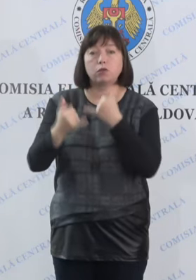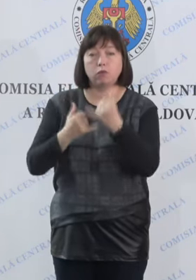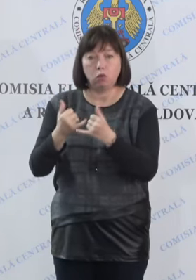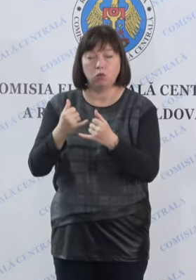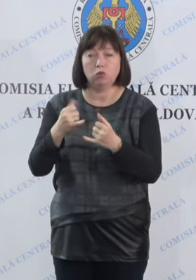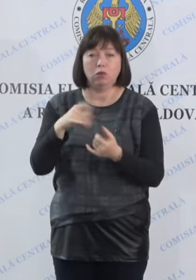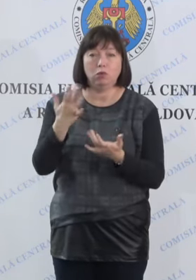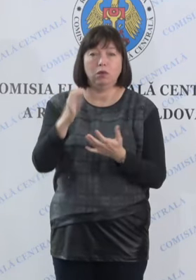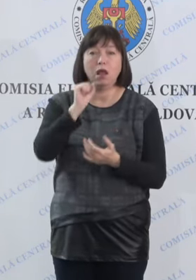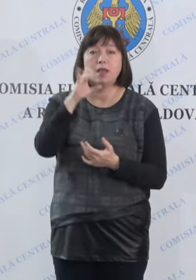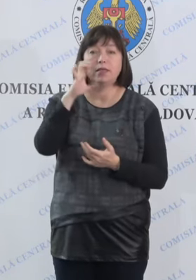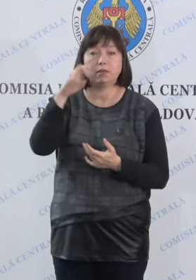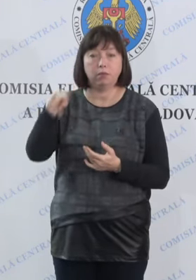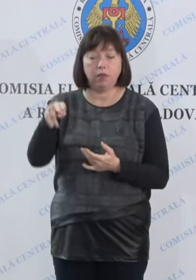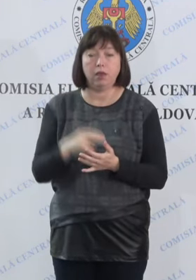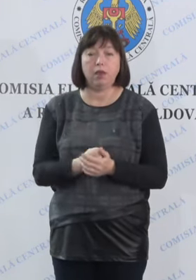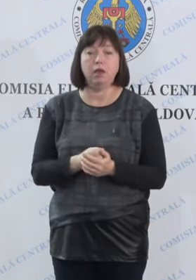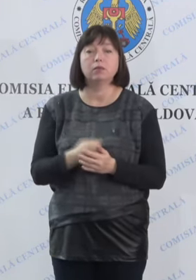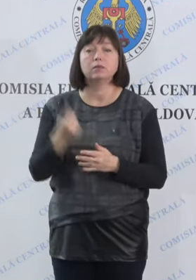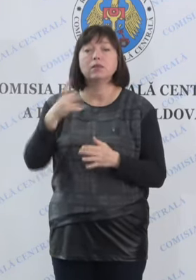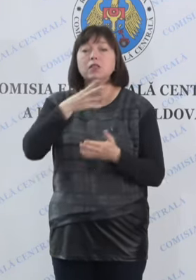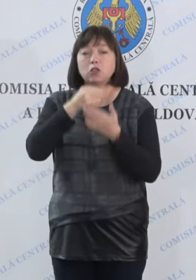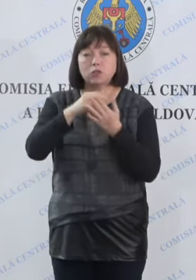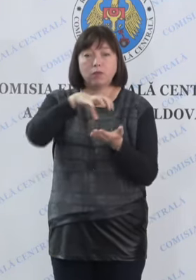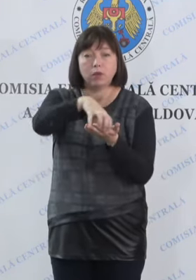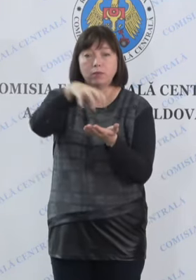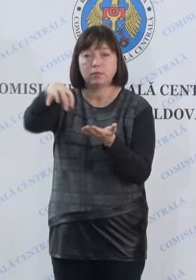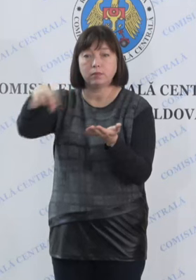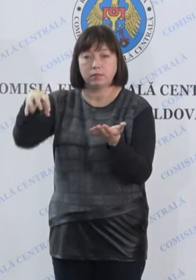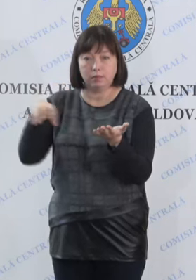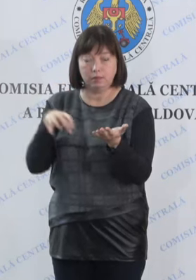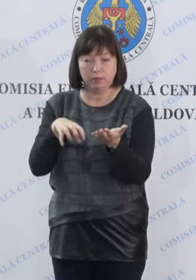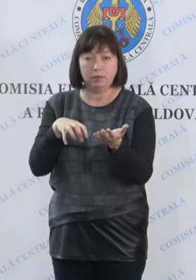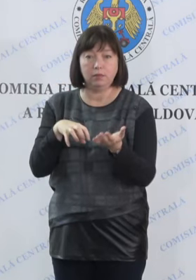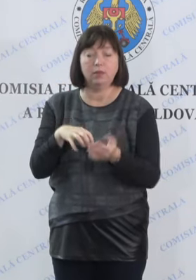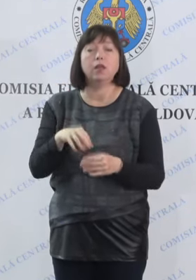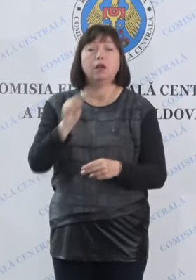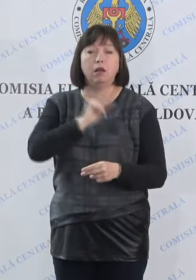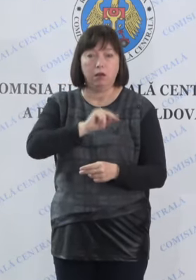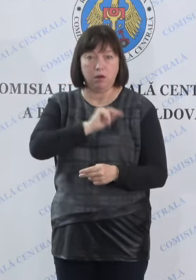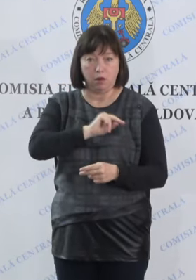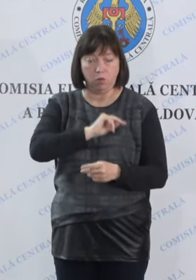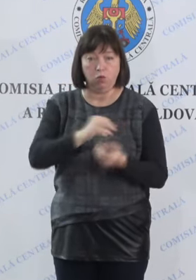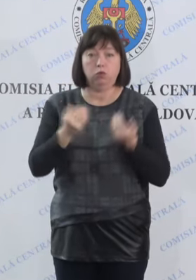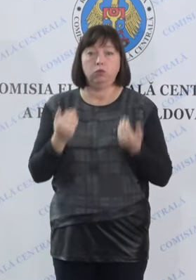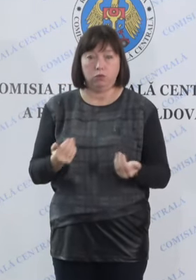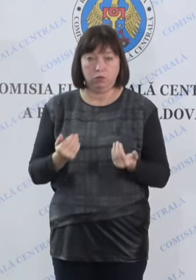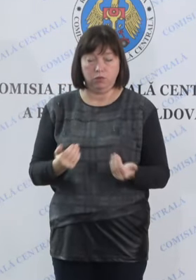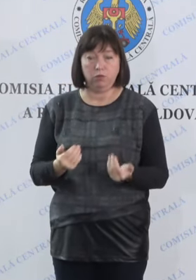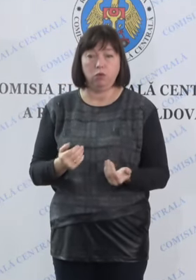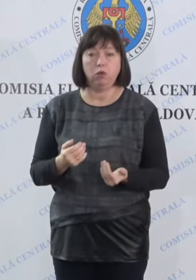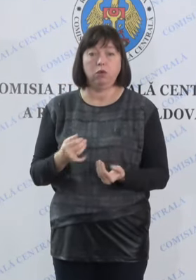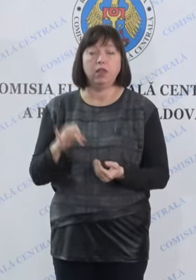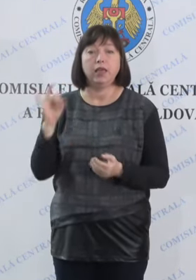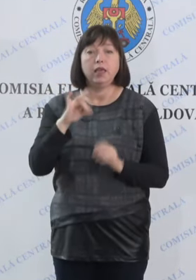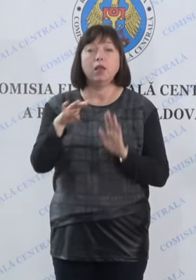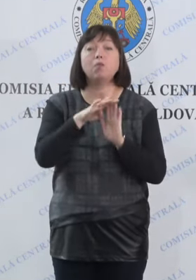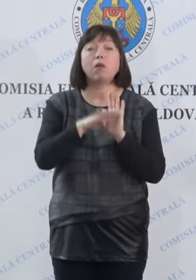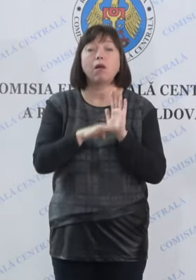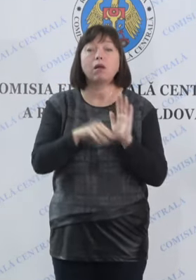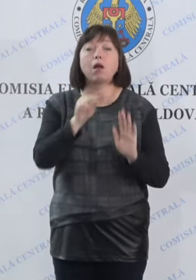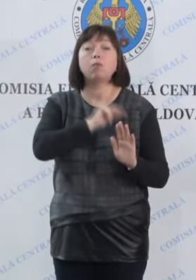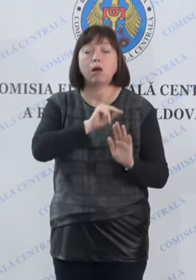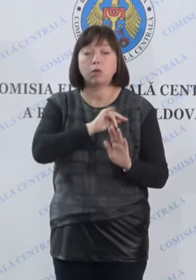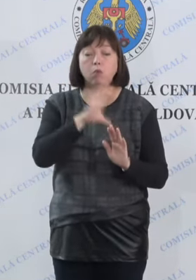subdiviziunile sale teritoriale, activează astăzi și programul de